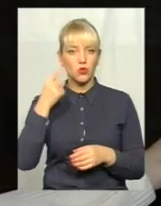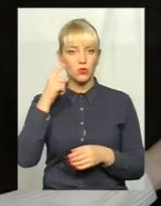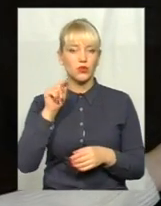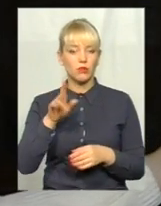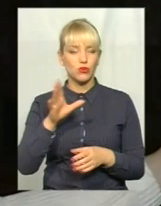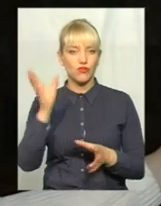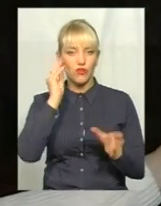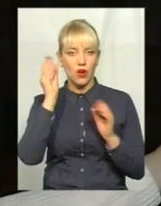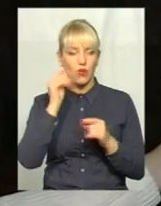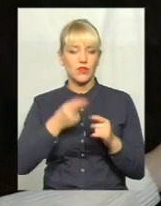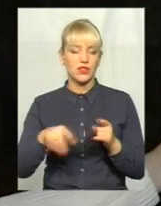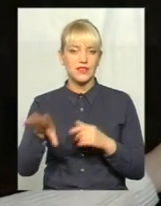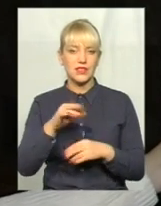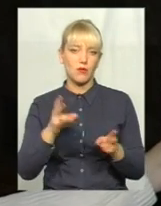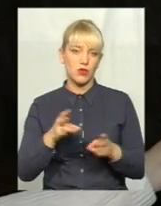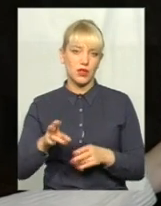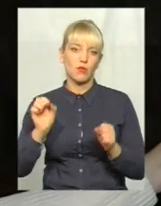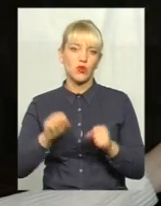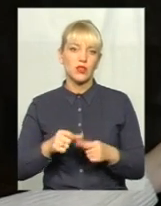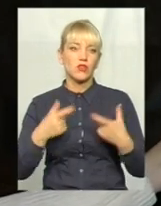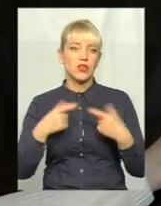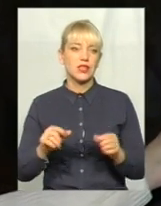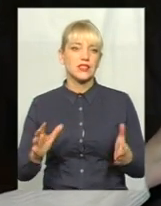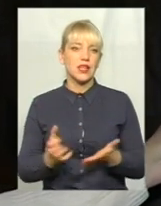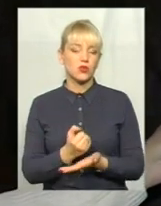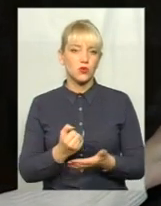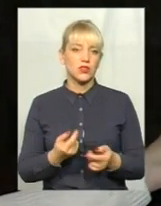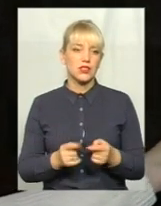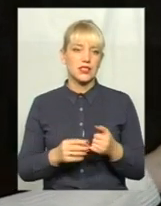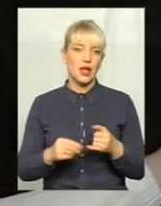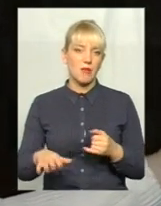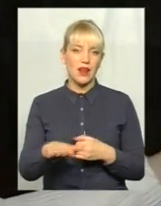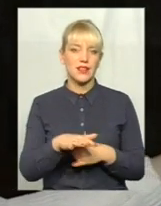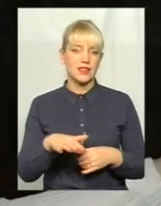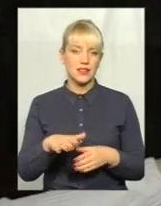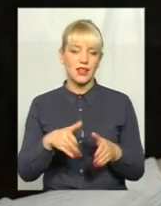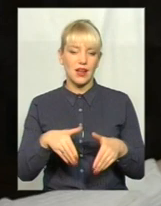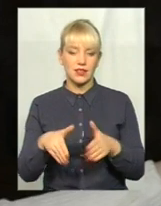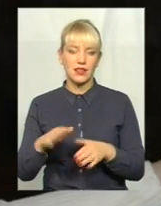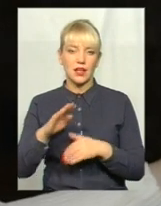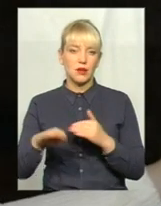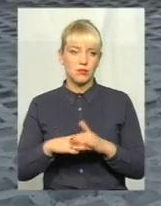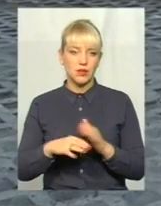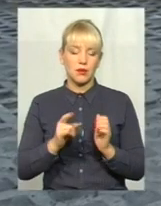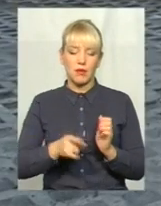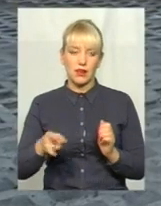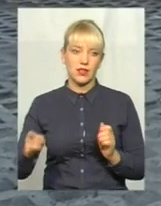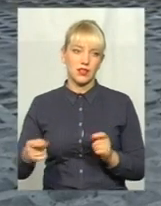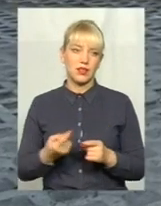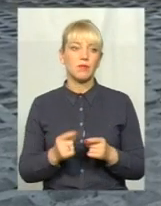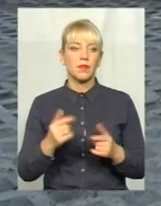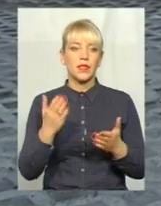враховані ті всі потреби і, можливо, десь знайдуть земельні ділянки під землі паркінги. Зараз